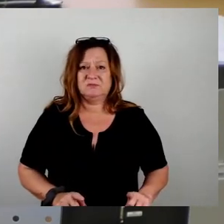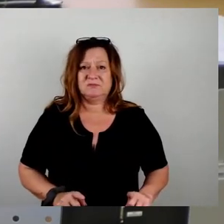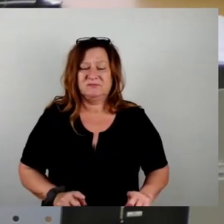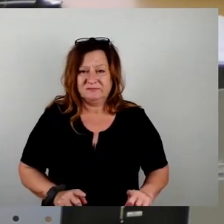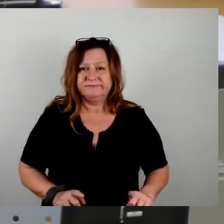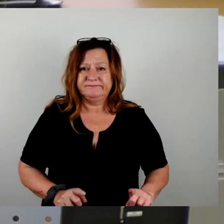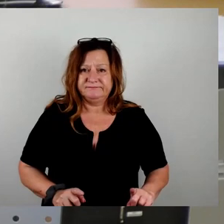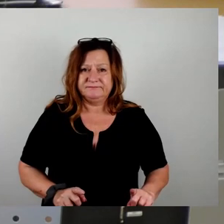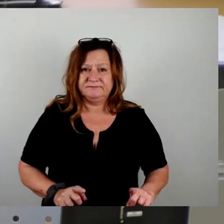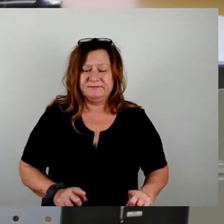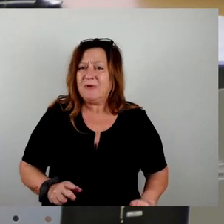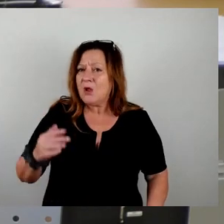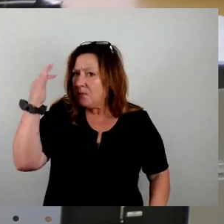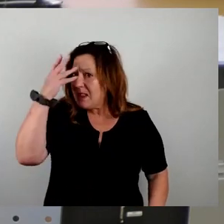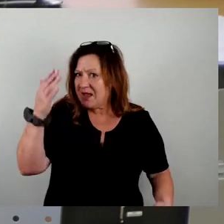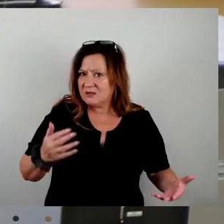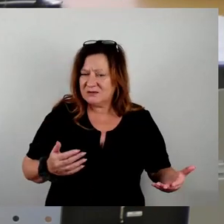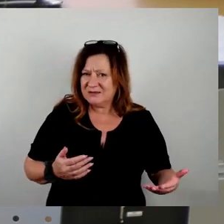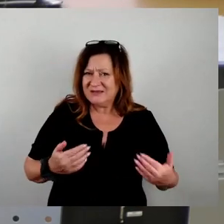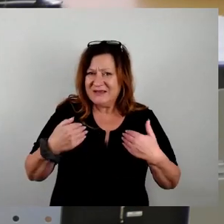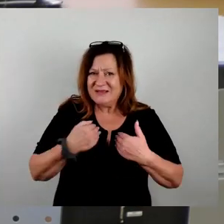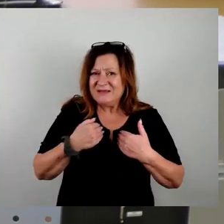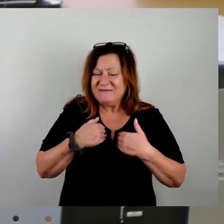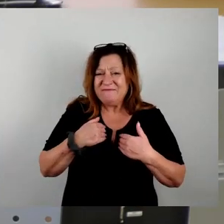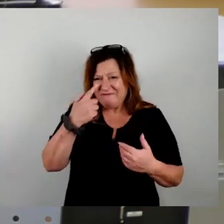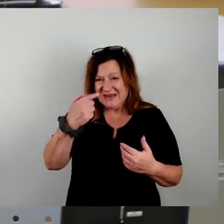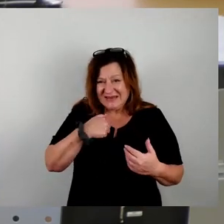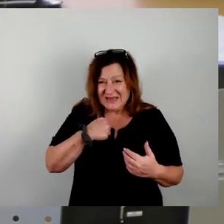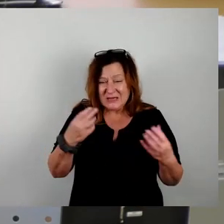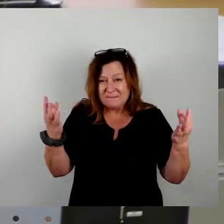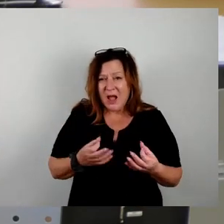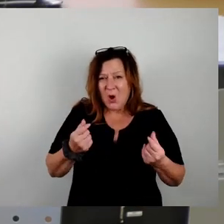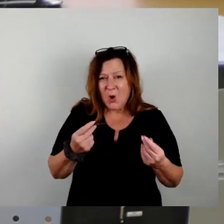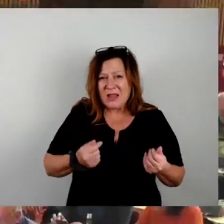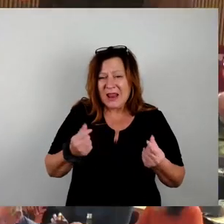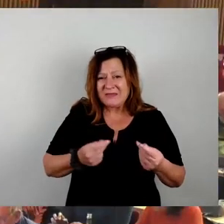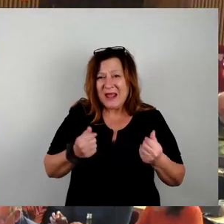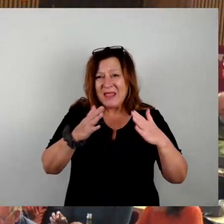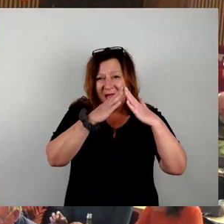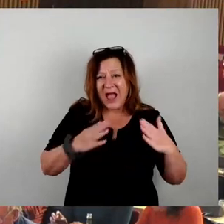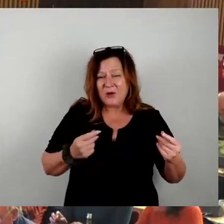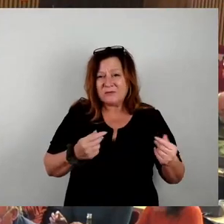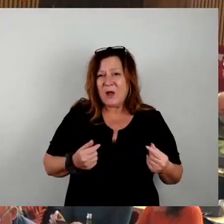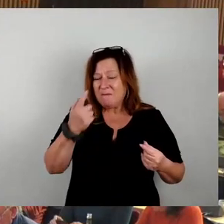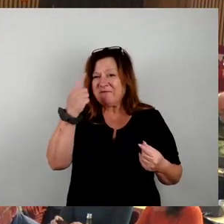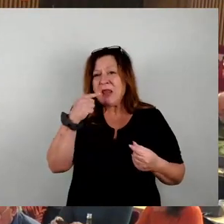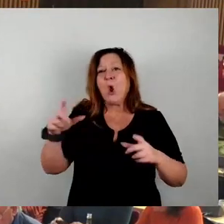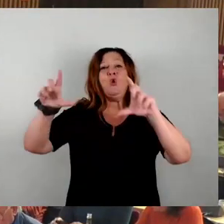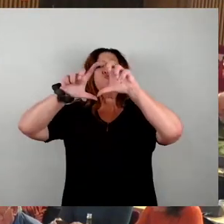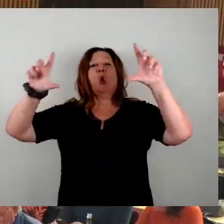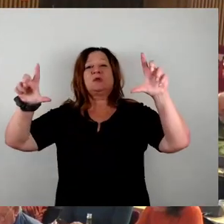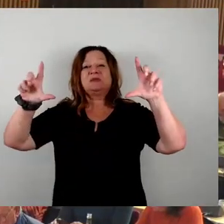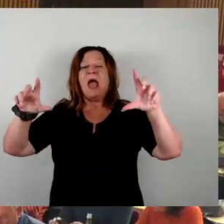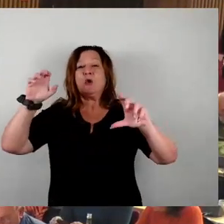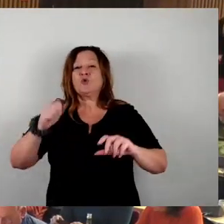Denken Sie mal darüber nach. Wenn wir Geld brauchen und die Bonobie verkaufen, ist die Bonobie ja weg. Wenn hier ein Konzern herkommt, dem wir die Hälfte bezahlen, dann